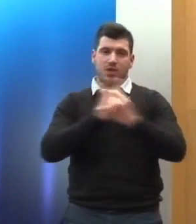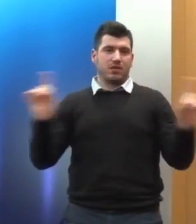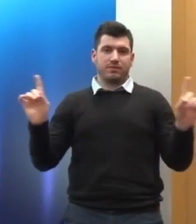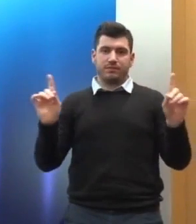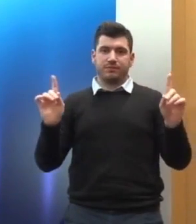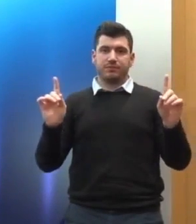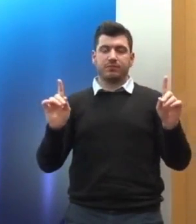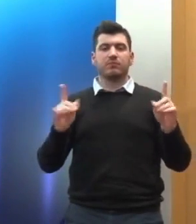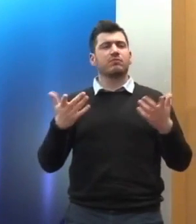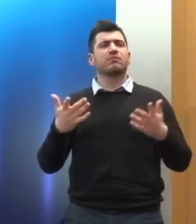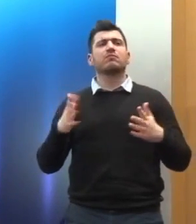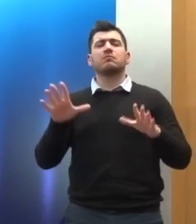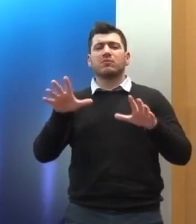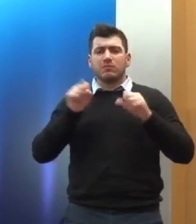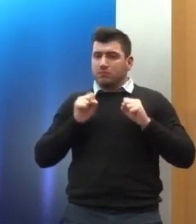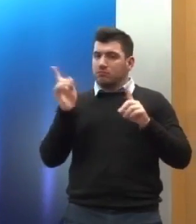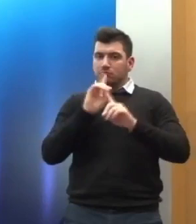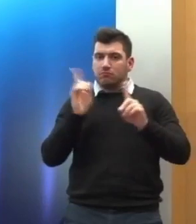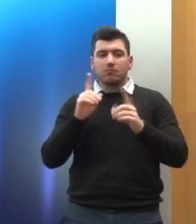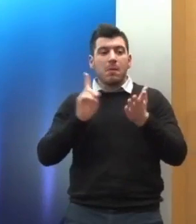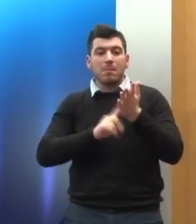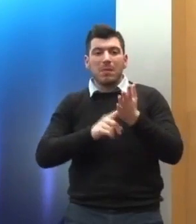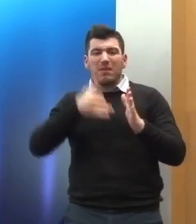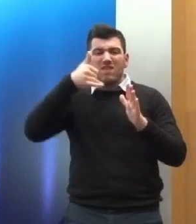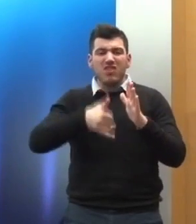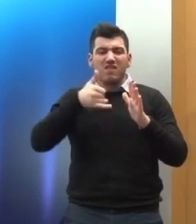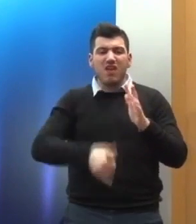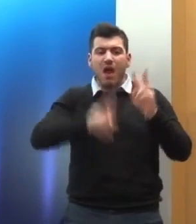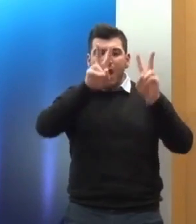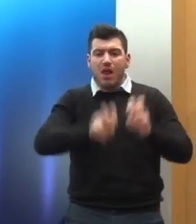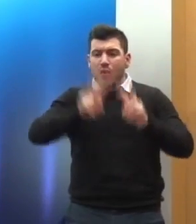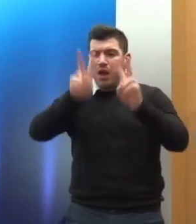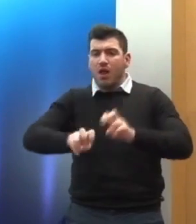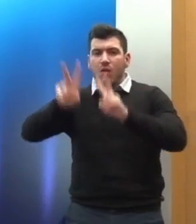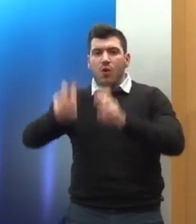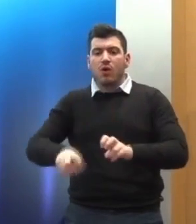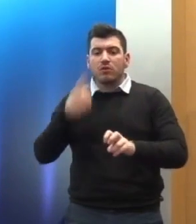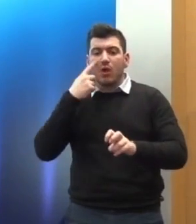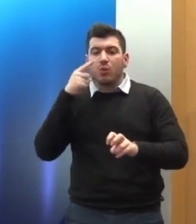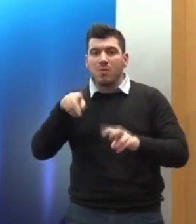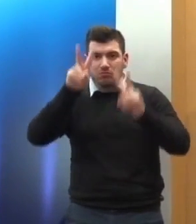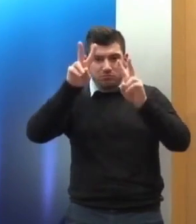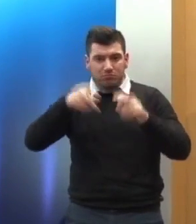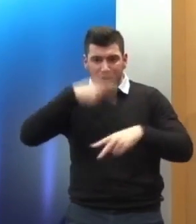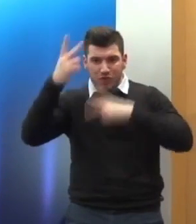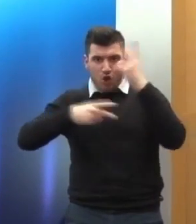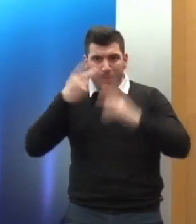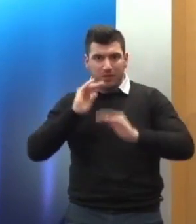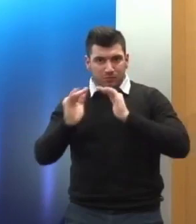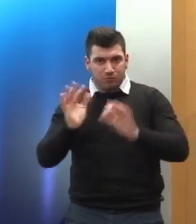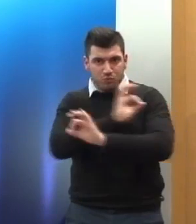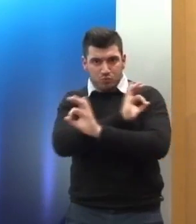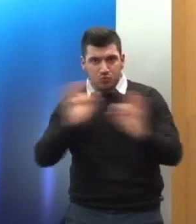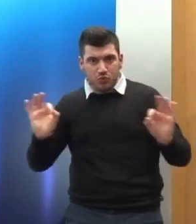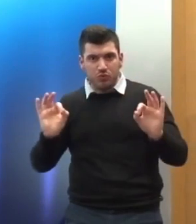δεχόμαστε ακόμα και τον μεγαλύτερο έλεγχο και το πιο βαθύ και το πιο διεσδυτικό σε πλευρές της πολιτικής μας τάξης που